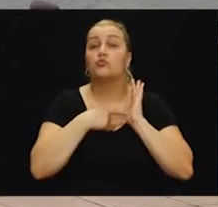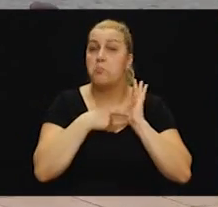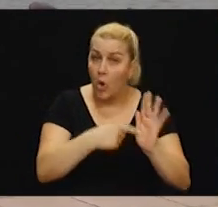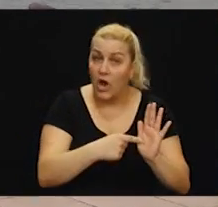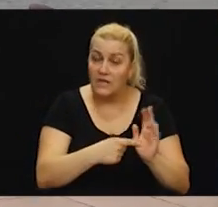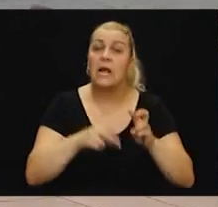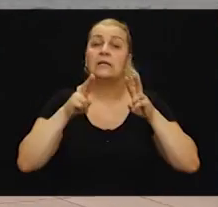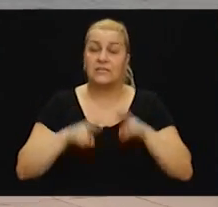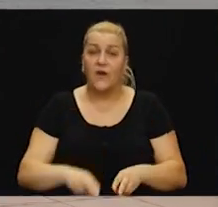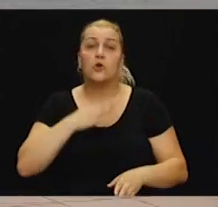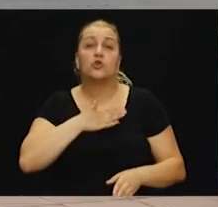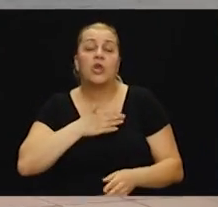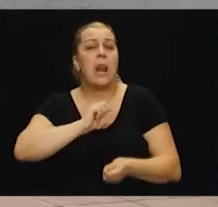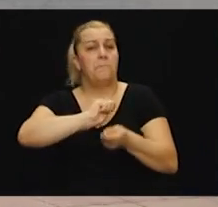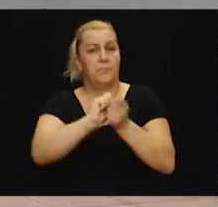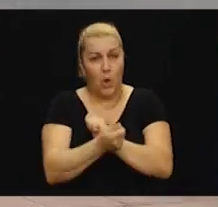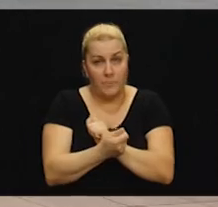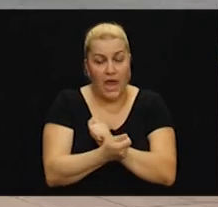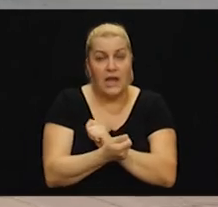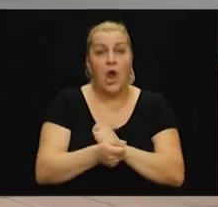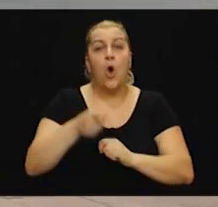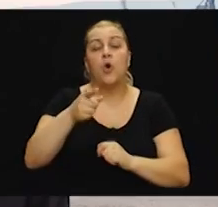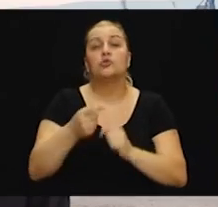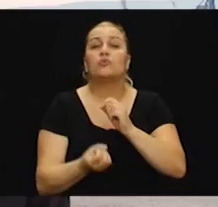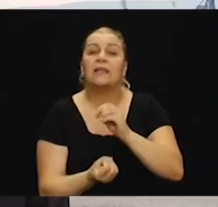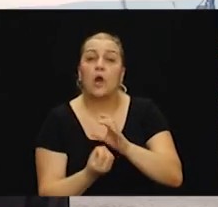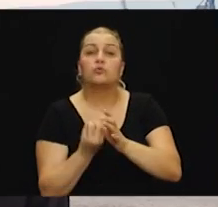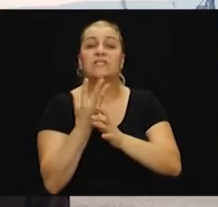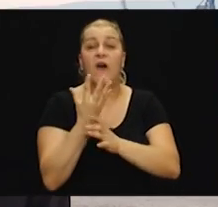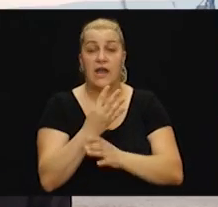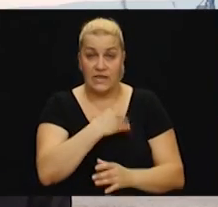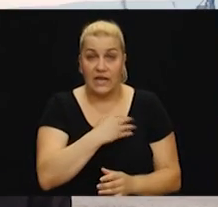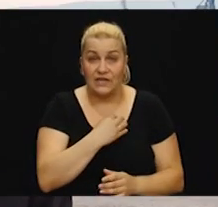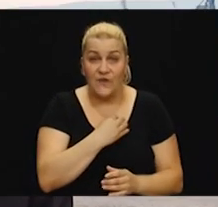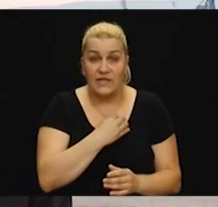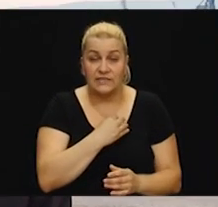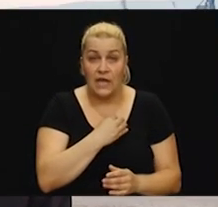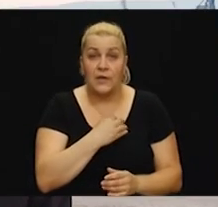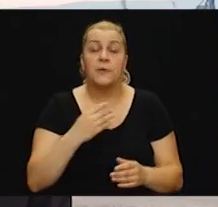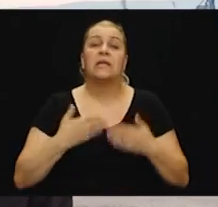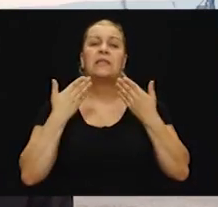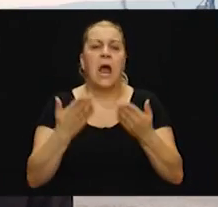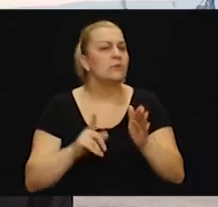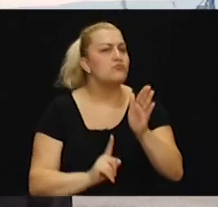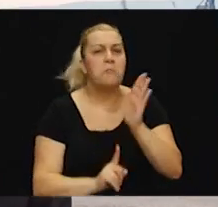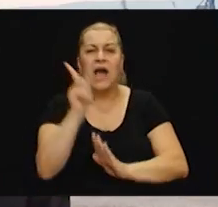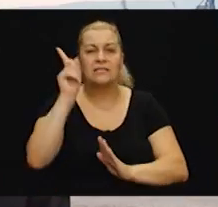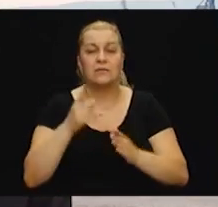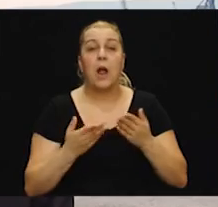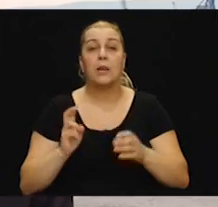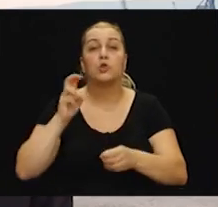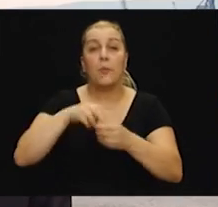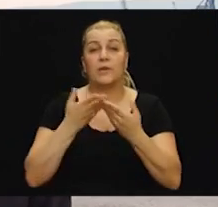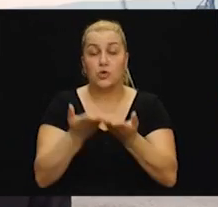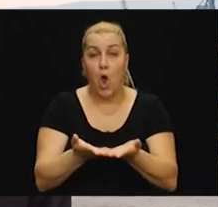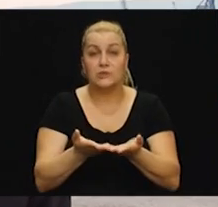uistinu žele promjene, da su na tragu stvaranja Republike Hrvatske, dali su maksimalni doprinos